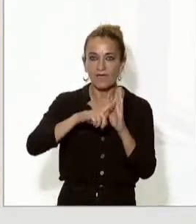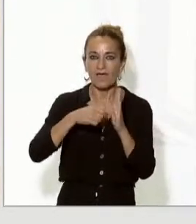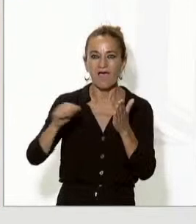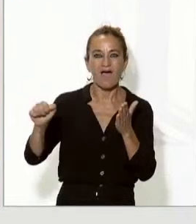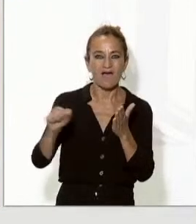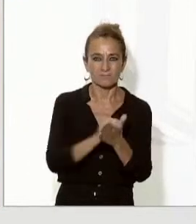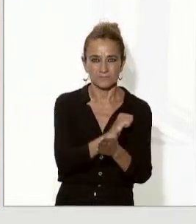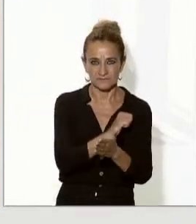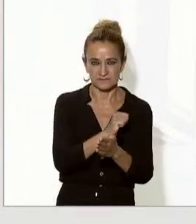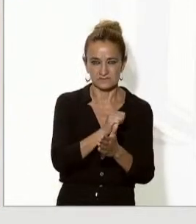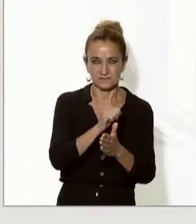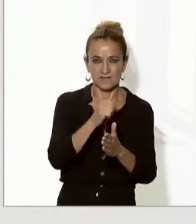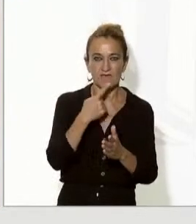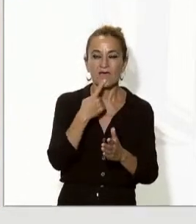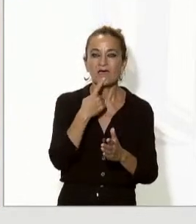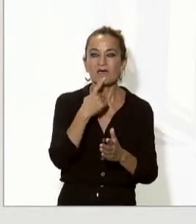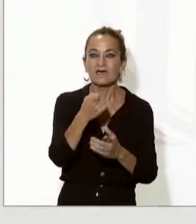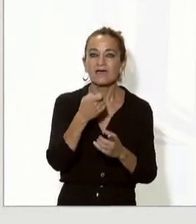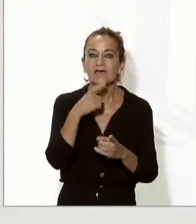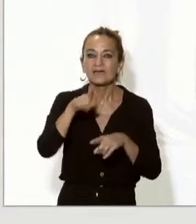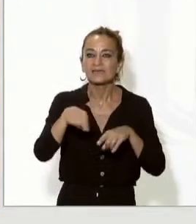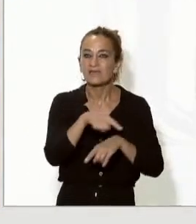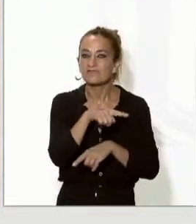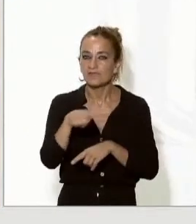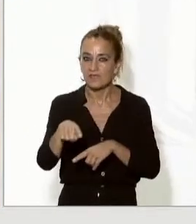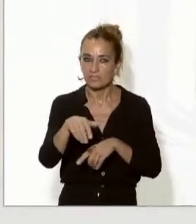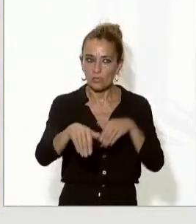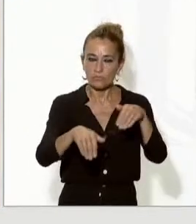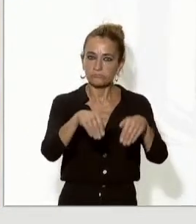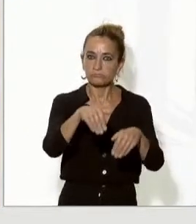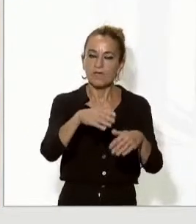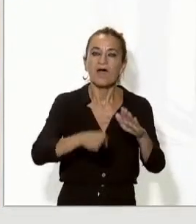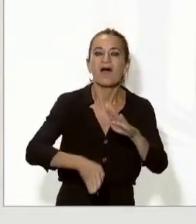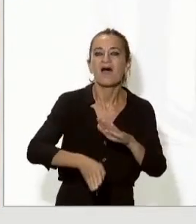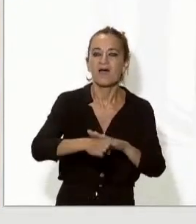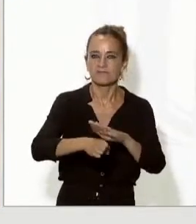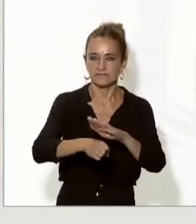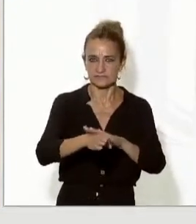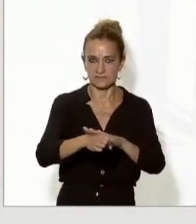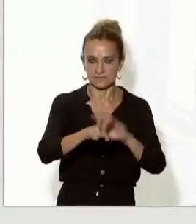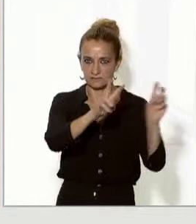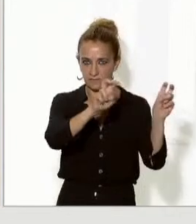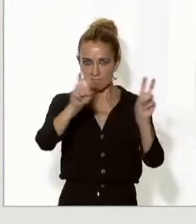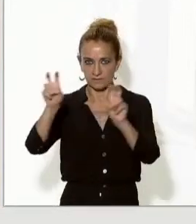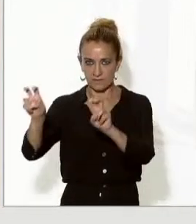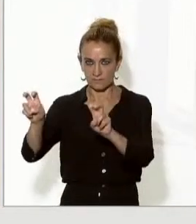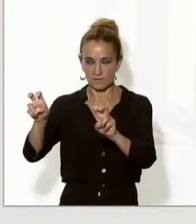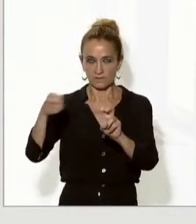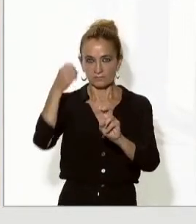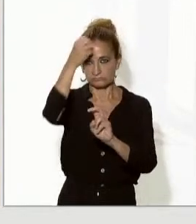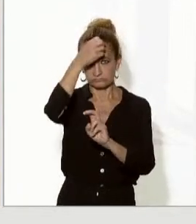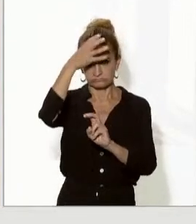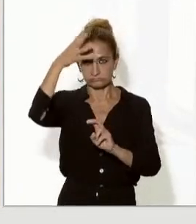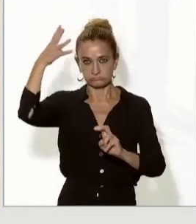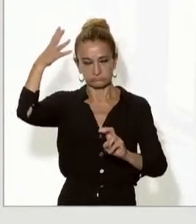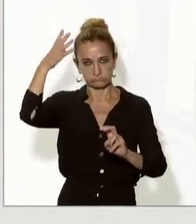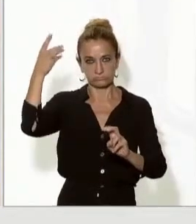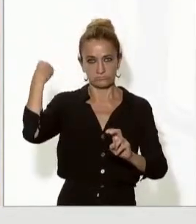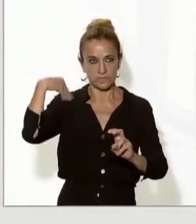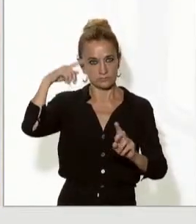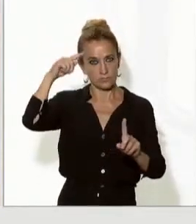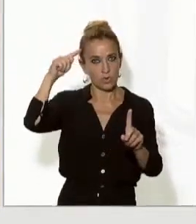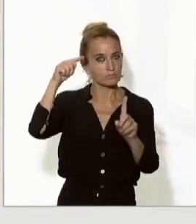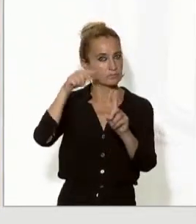avui doncs celebro la coincidència que hi ha en el plantejament que ha expressat el president Puigdemont en els